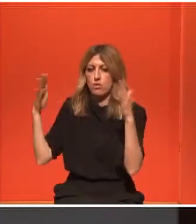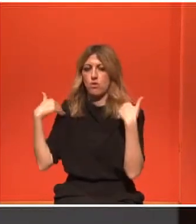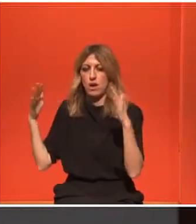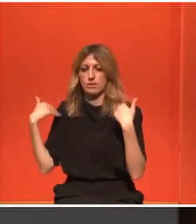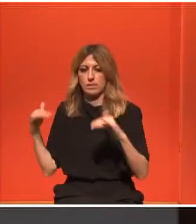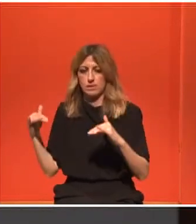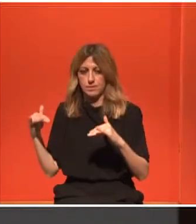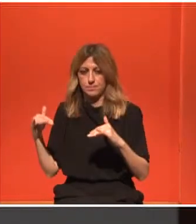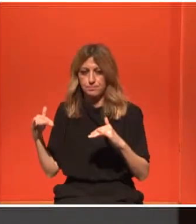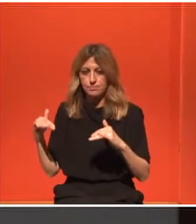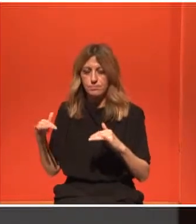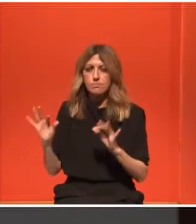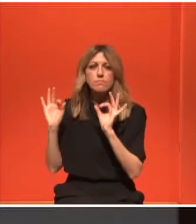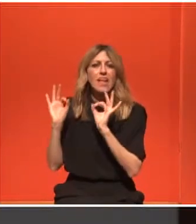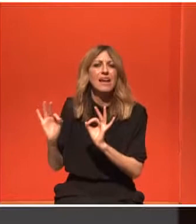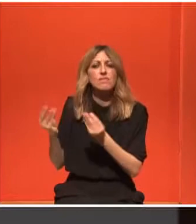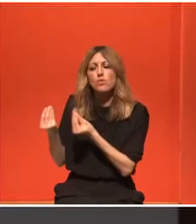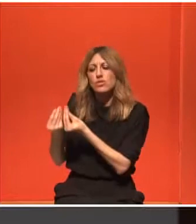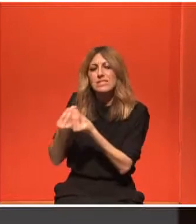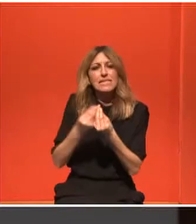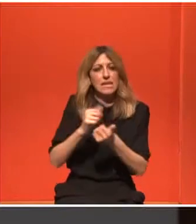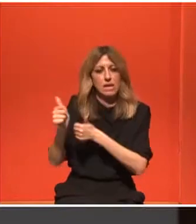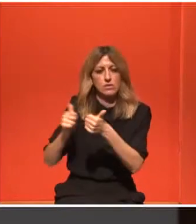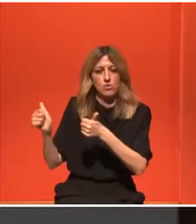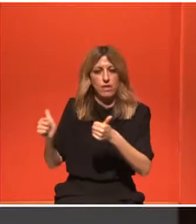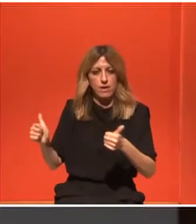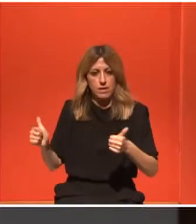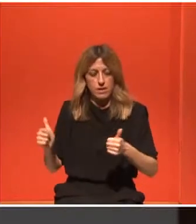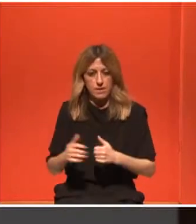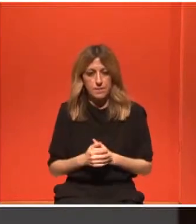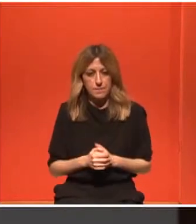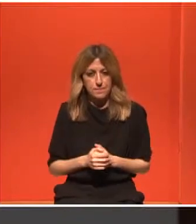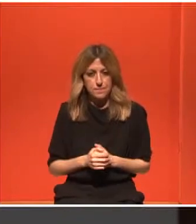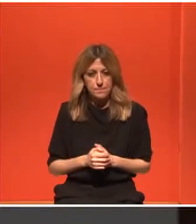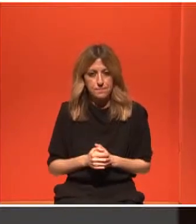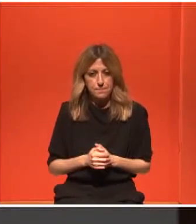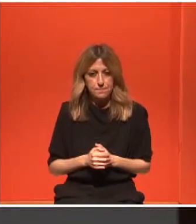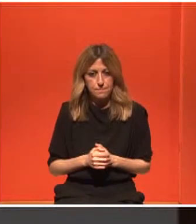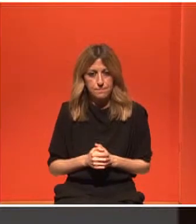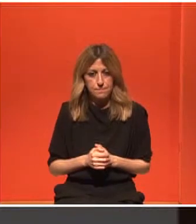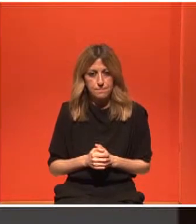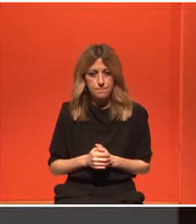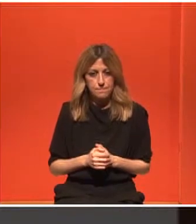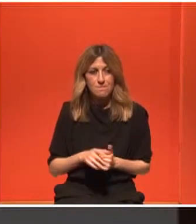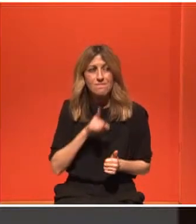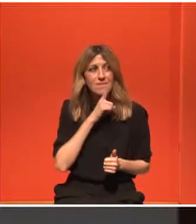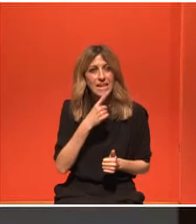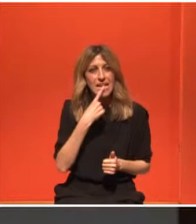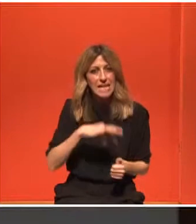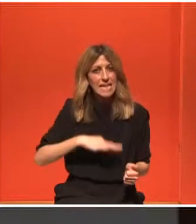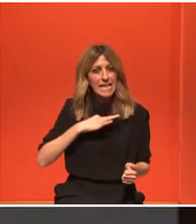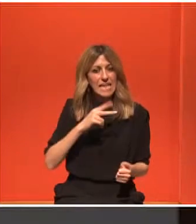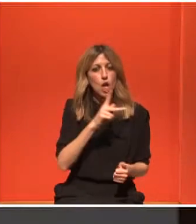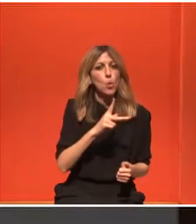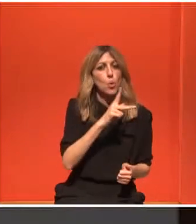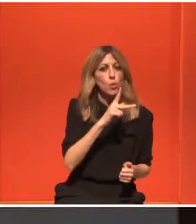προσεγγίσιμη μέθοδος έντασης και κυρίως για αυτούς τους ανθρώπους. Άρα, αυτό το οποίο λέτε κ. Κουλουβάρη σαφέστατα, ναι, είναι ένας